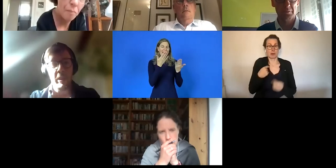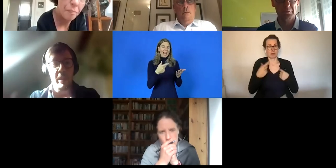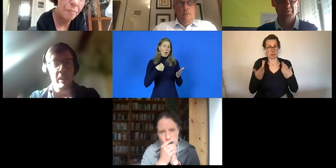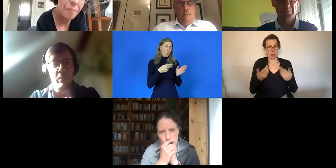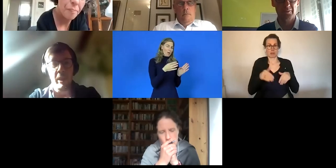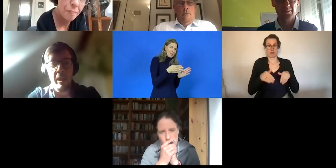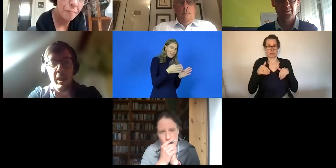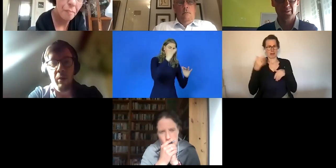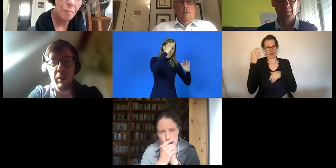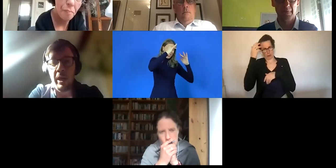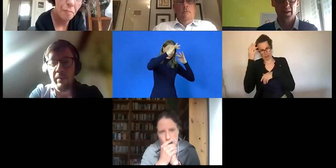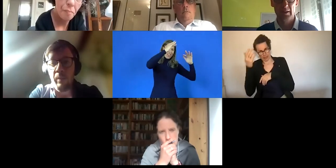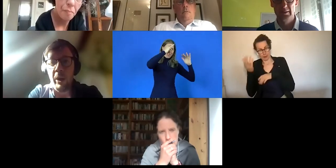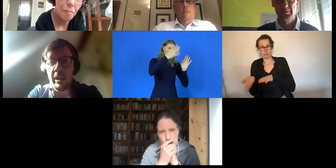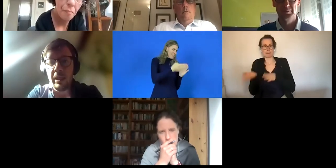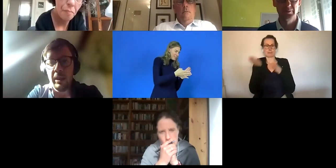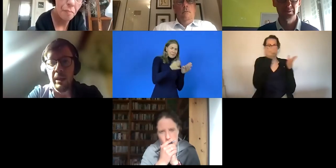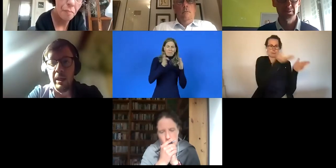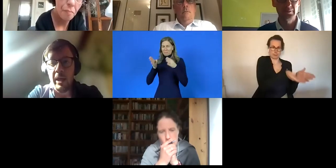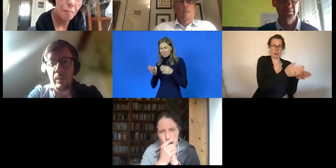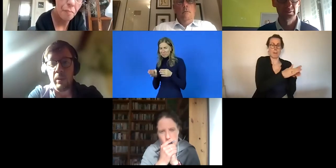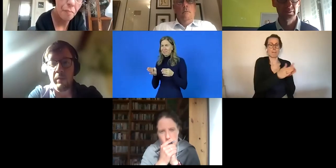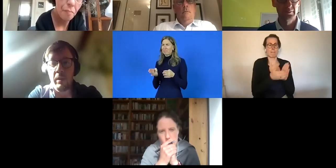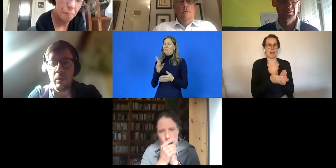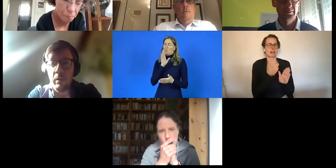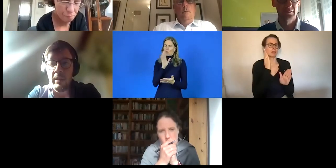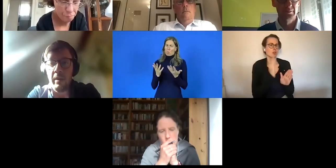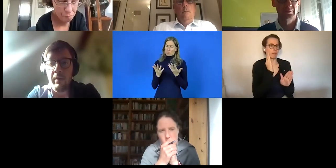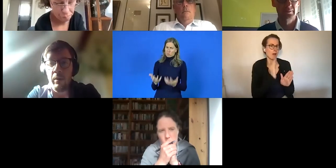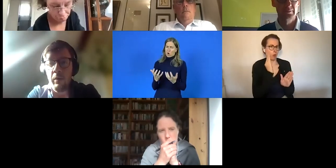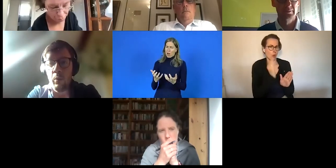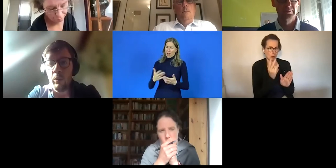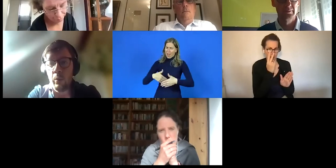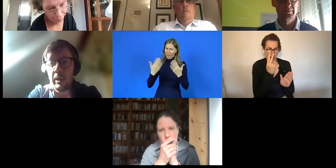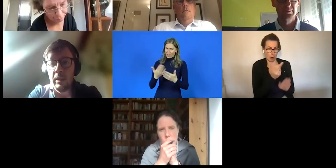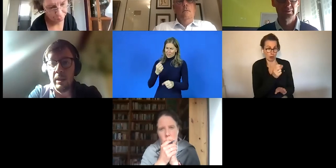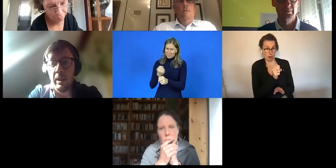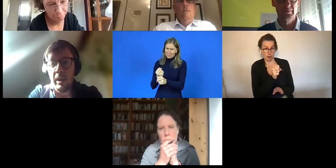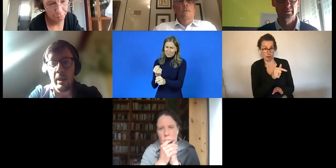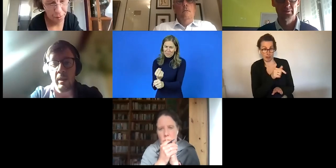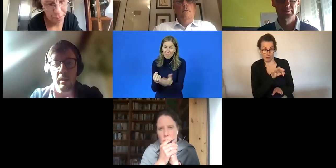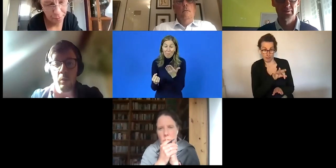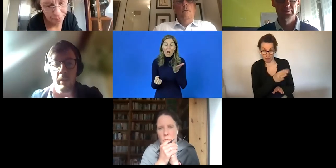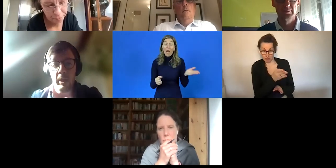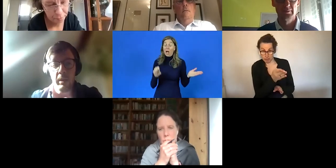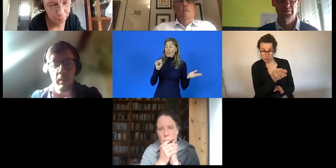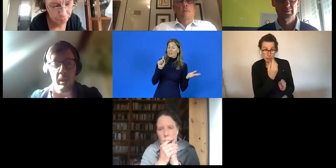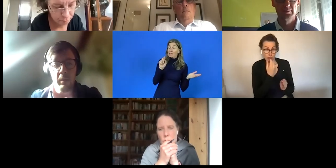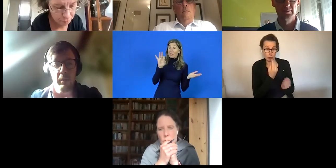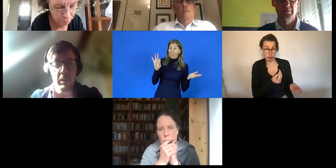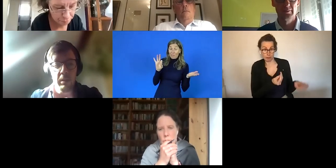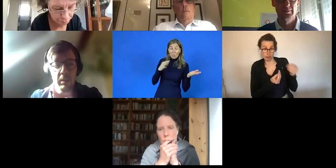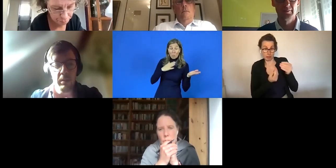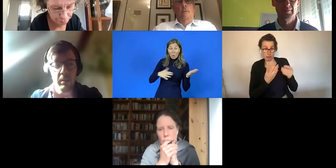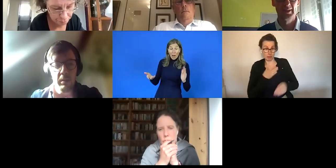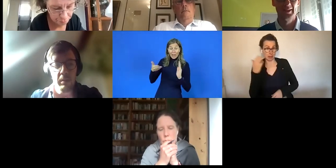Beiträge und auf die Beiträge hier in der Diskussion. Und jetzt werde ich mal von der